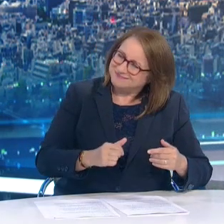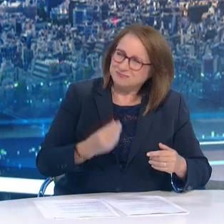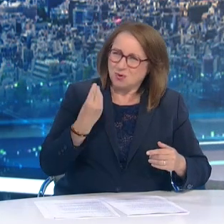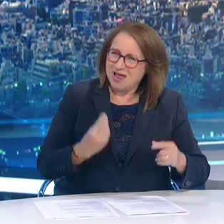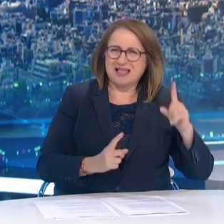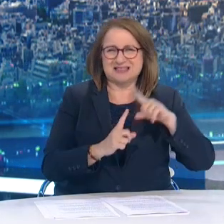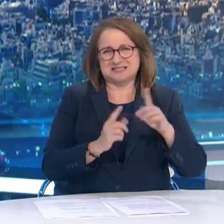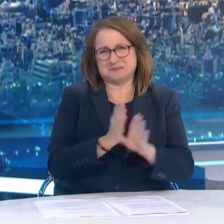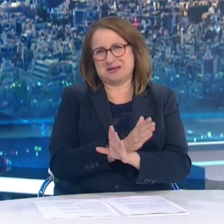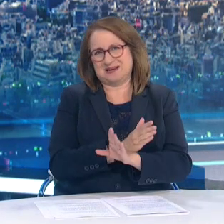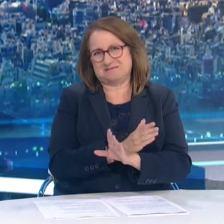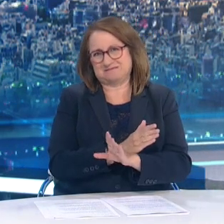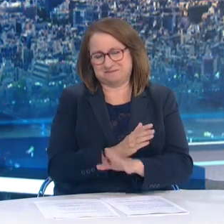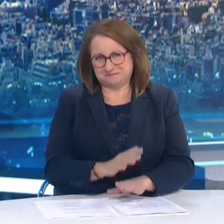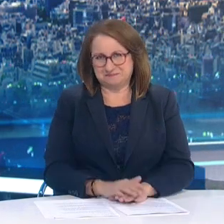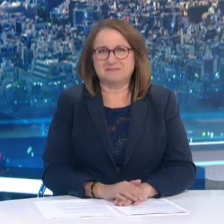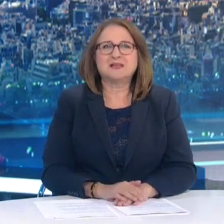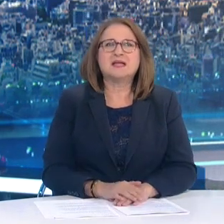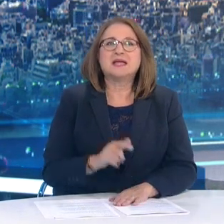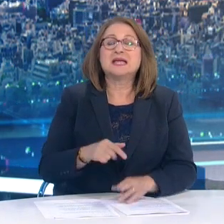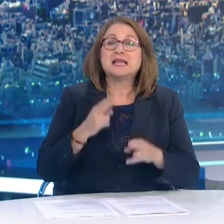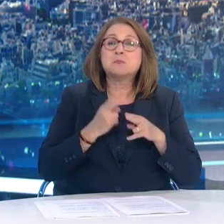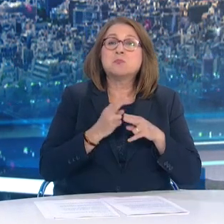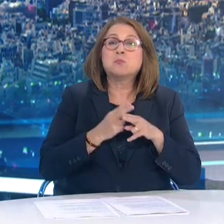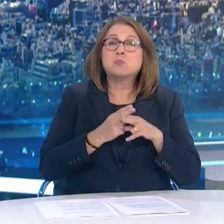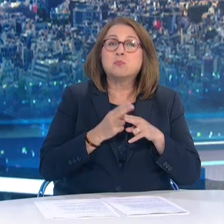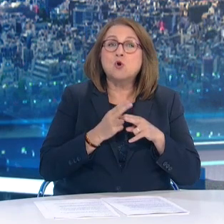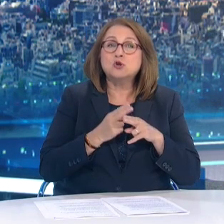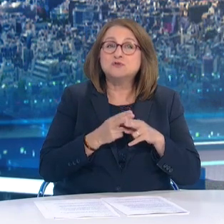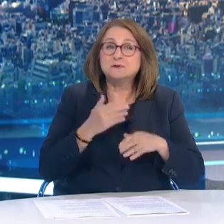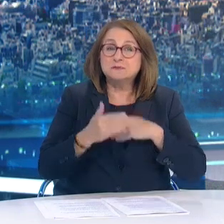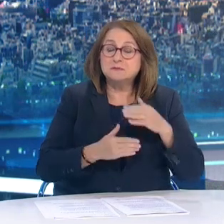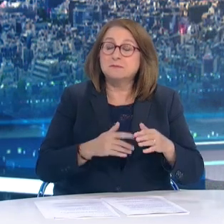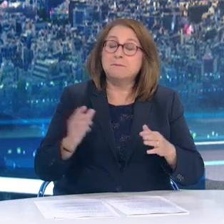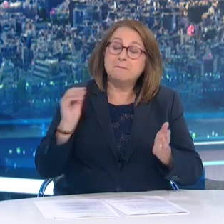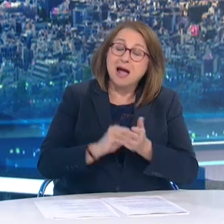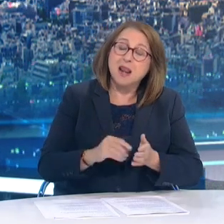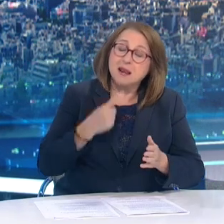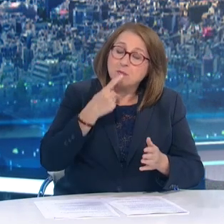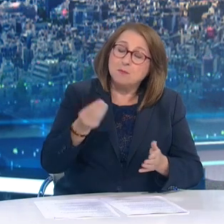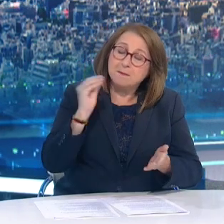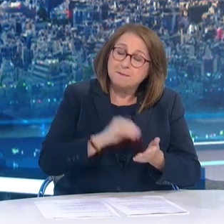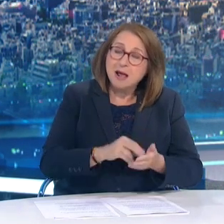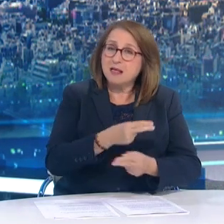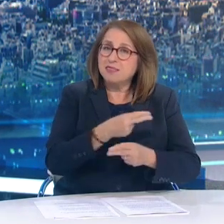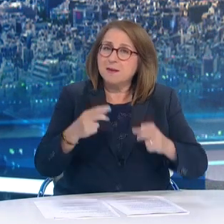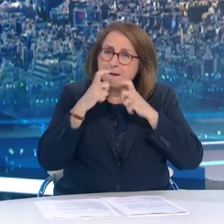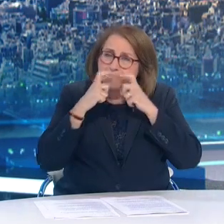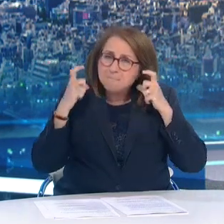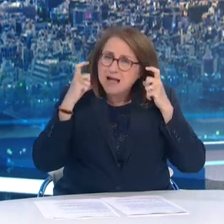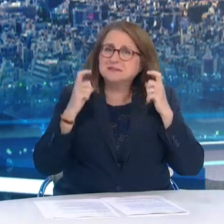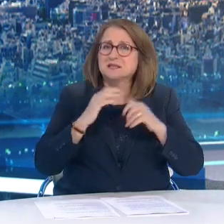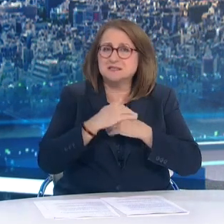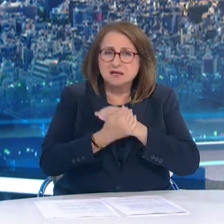στεφούν στη σημασία και να επαναφέρουν την τήρηση των μέτρων ατομικής προστασίας. Τόσο ο Παγκόσμιος Οργανισμός Υγείας,